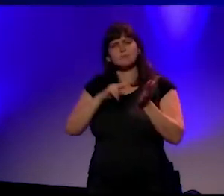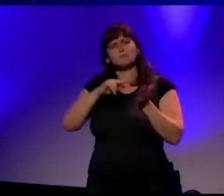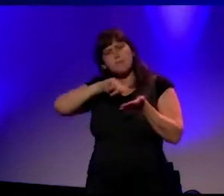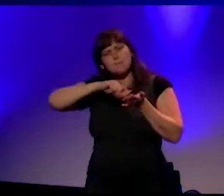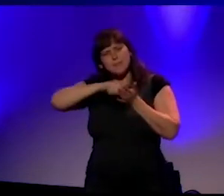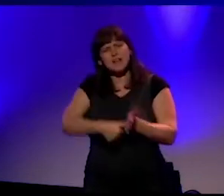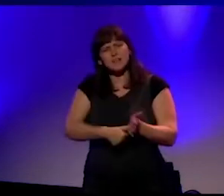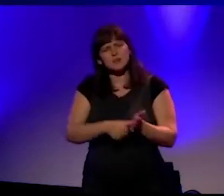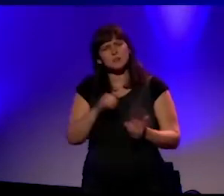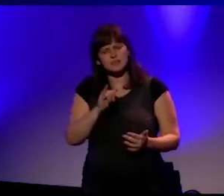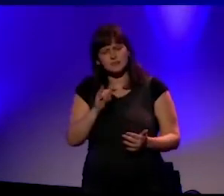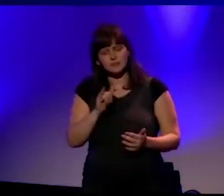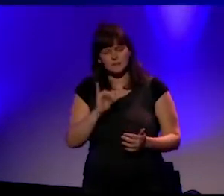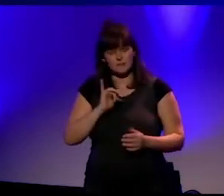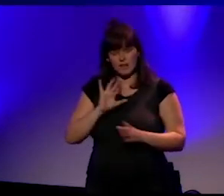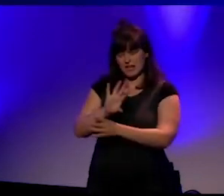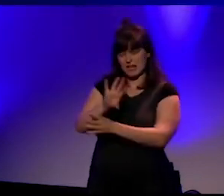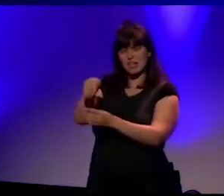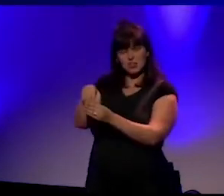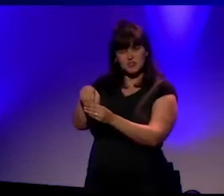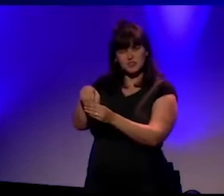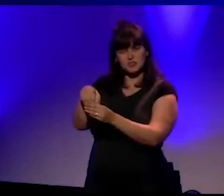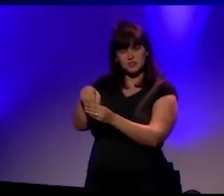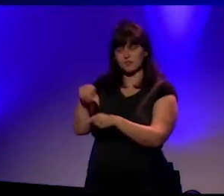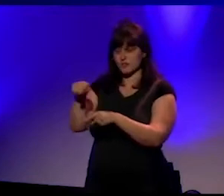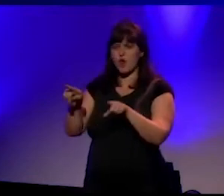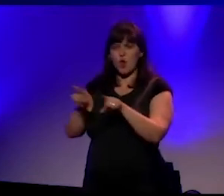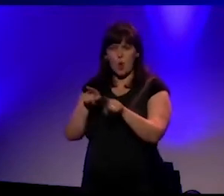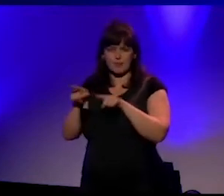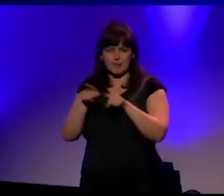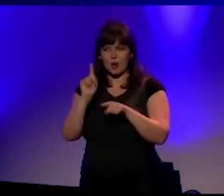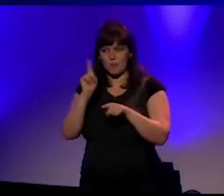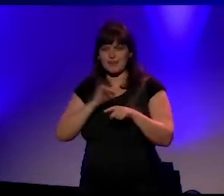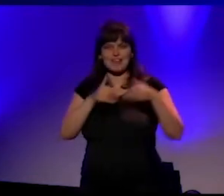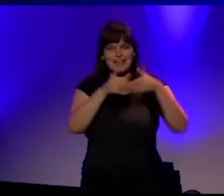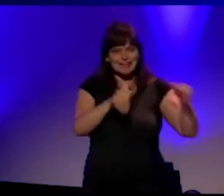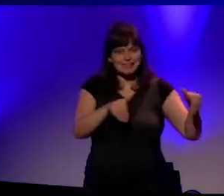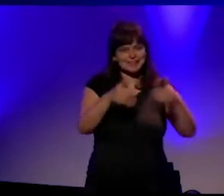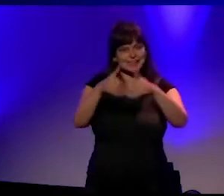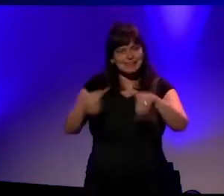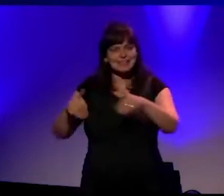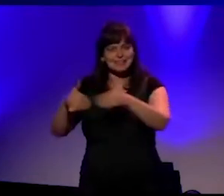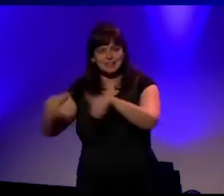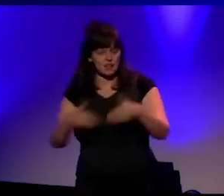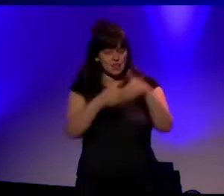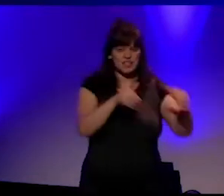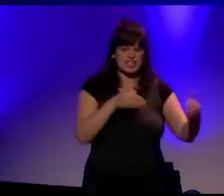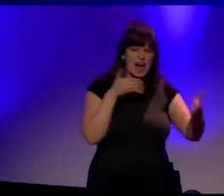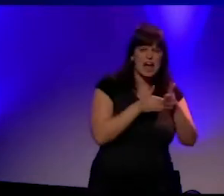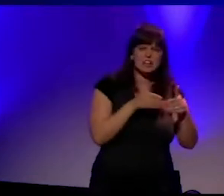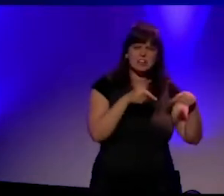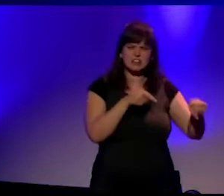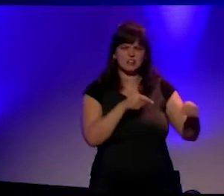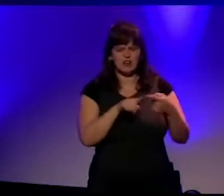bij inclusief zijn ook het trekken van grenzen hoort. Grenzen aan haat, aan geweld, aan